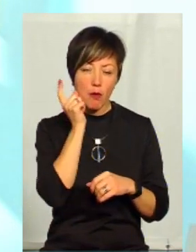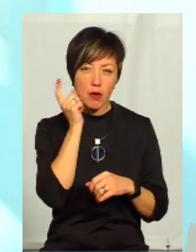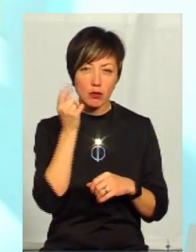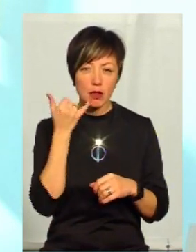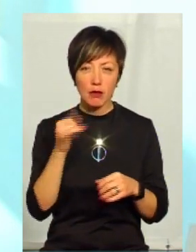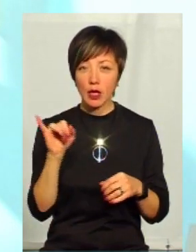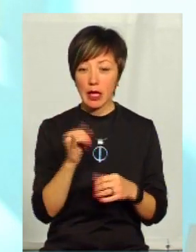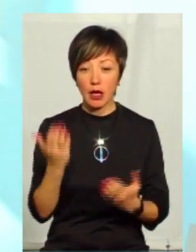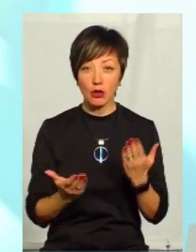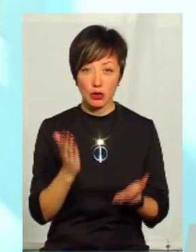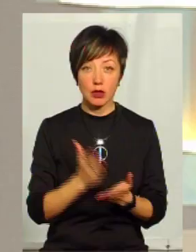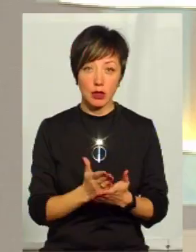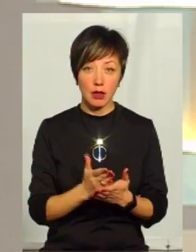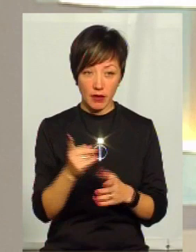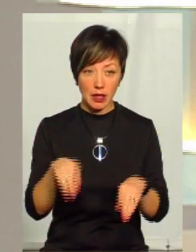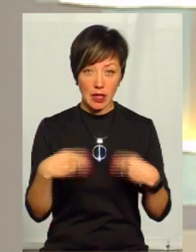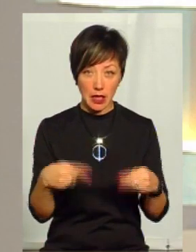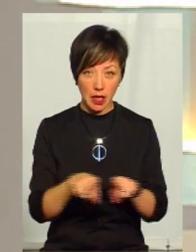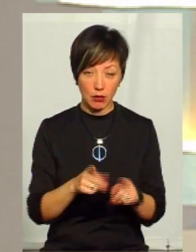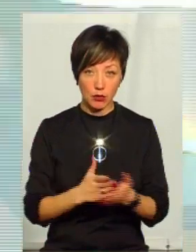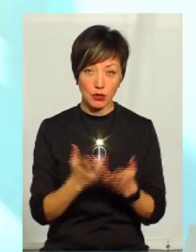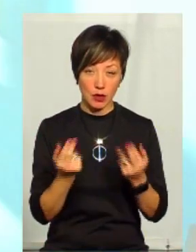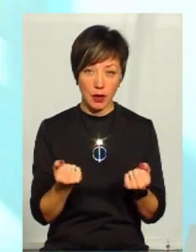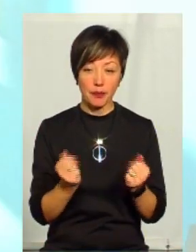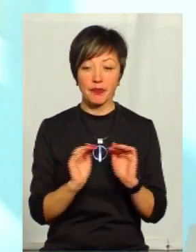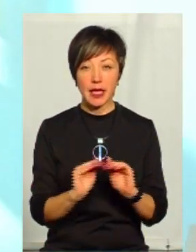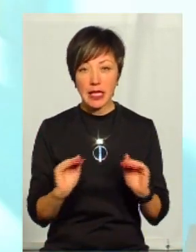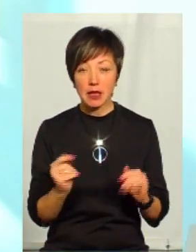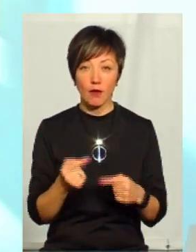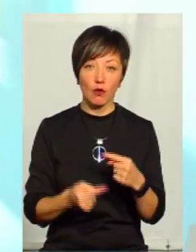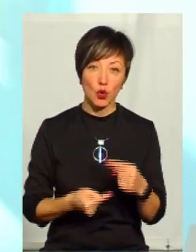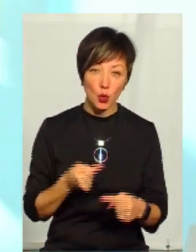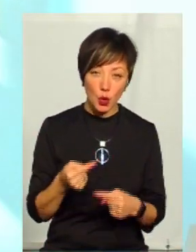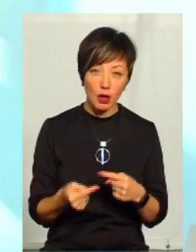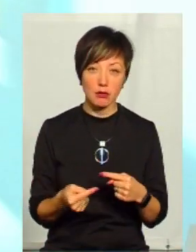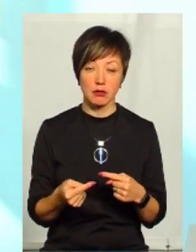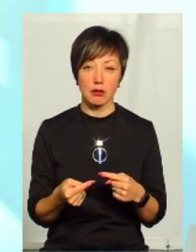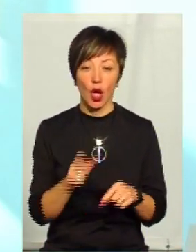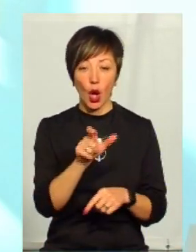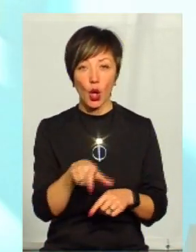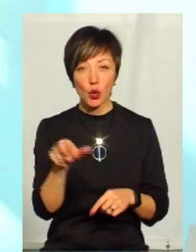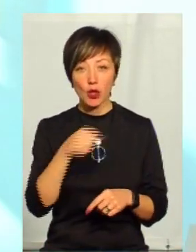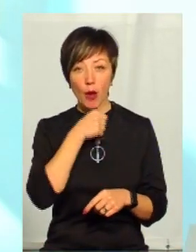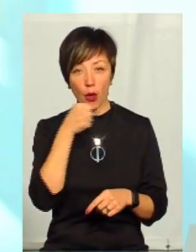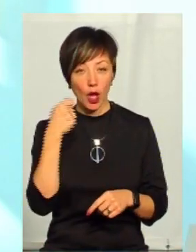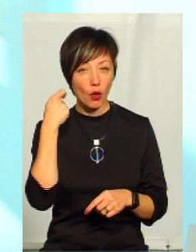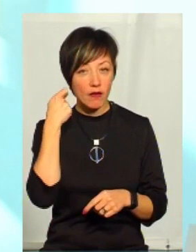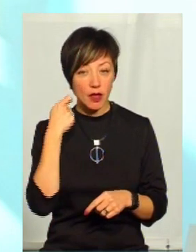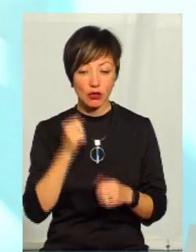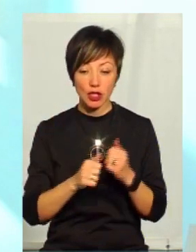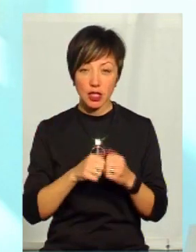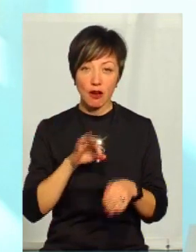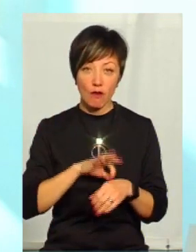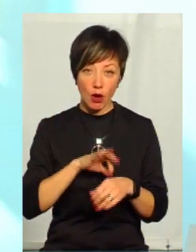мобільному телефону. Ви надаєте такі послуги, так? Діти, внуки, люди переважно похилого віку,